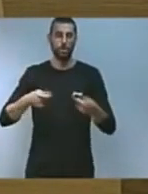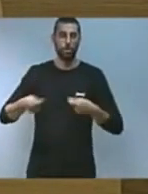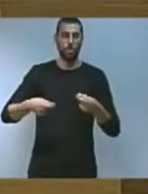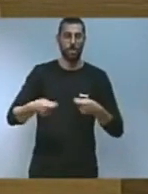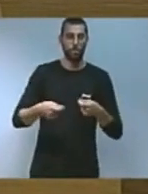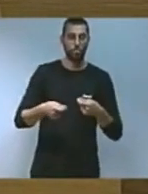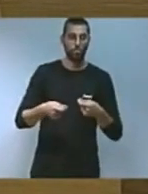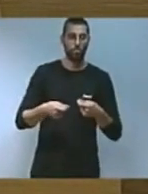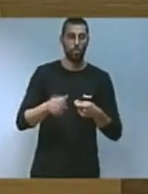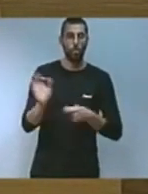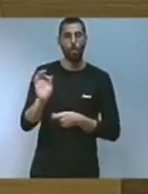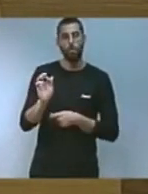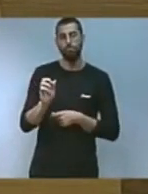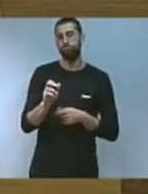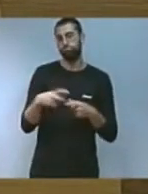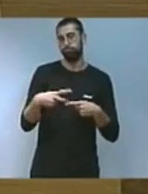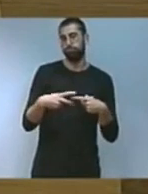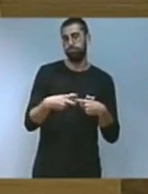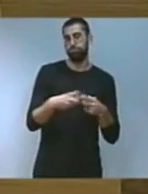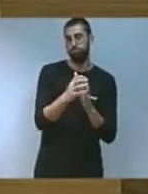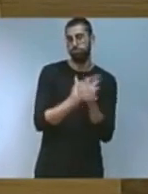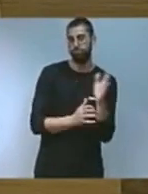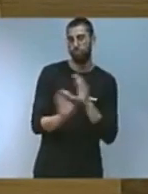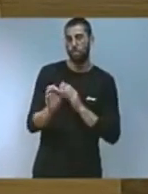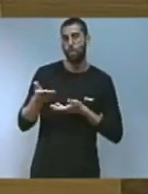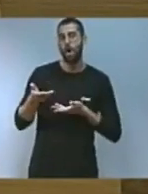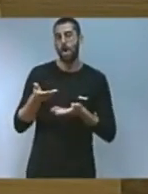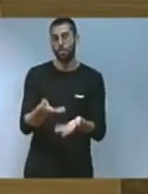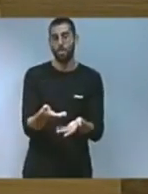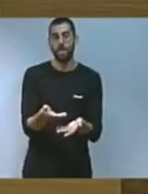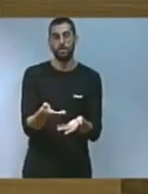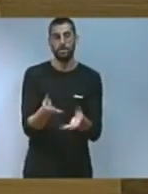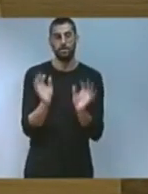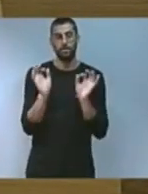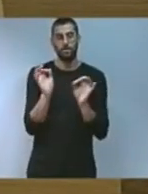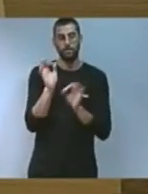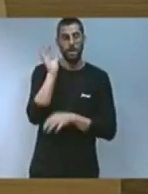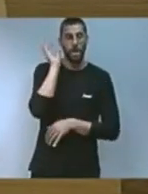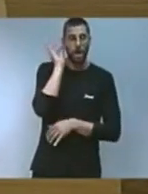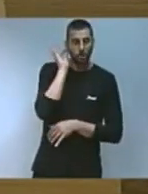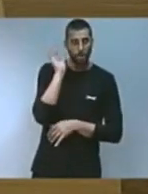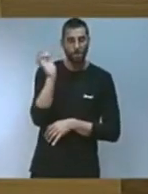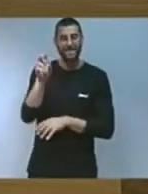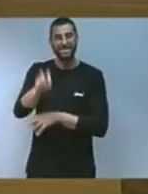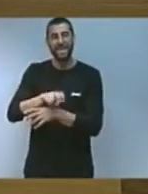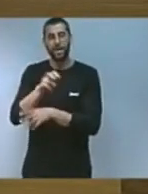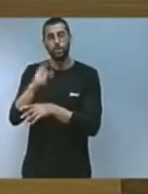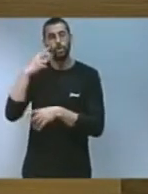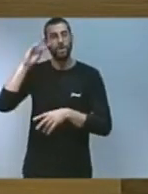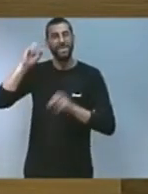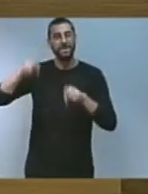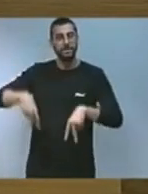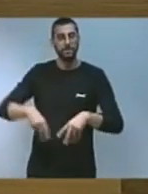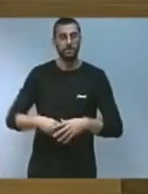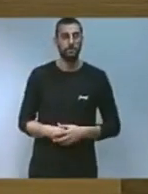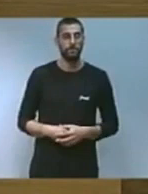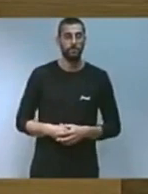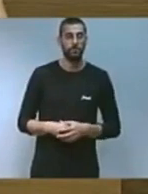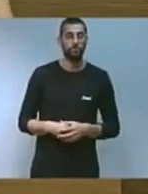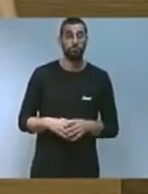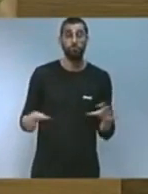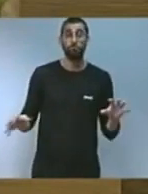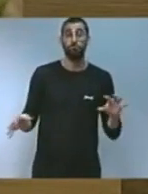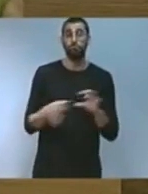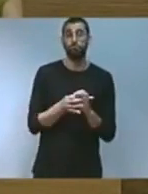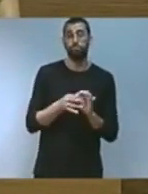incentius fiscals i ajudes a personals a dones i a agricultors sense experiència molt vinculat amb la posada